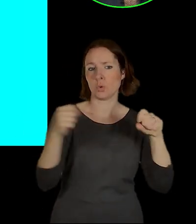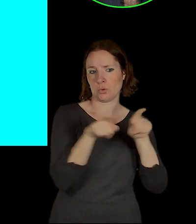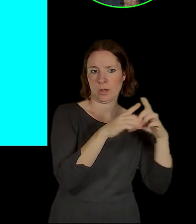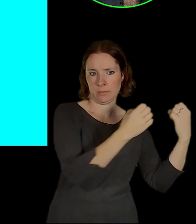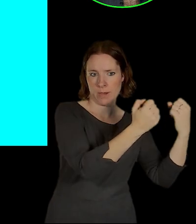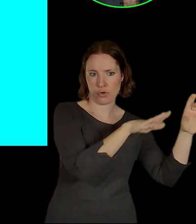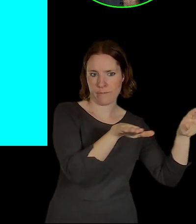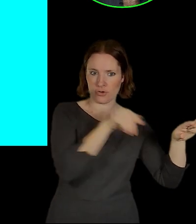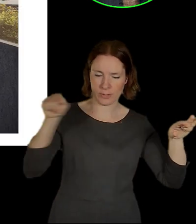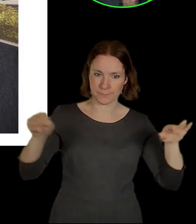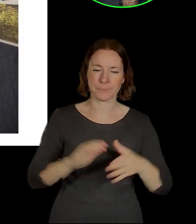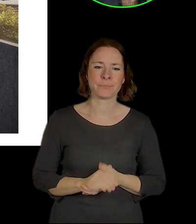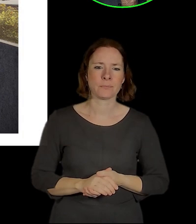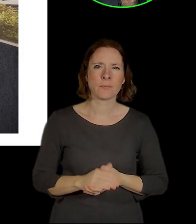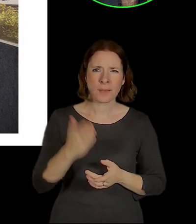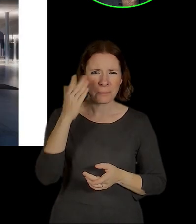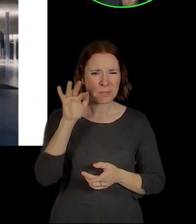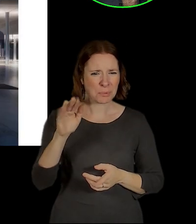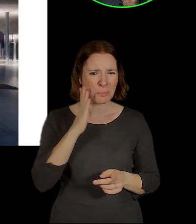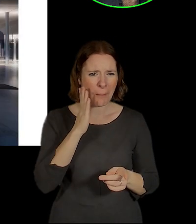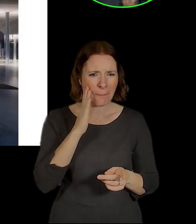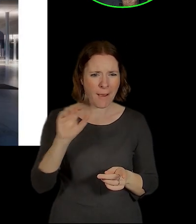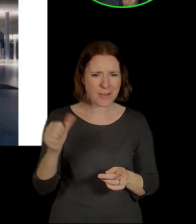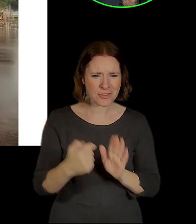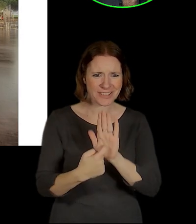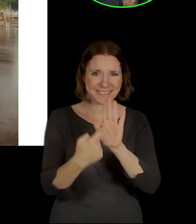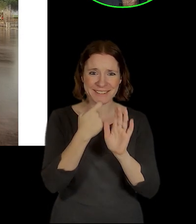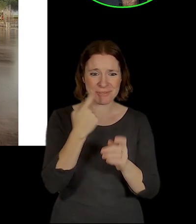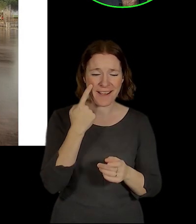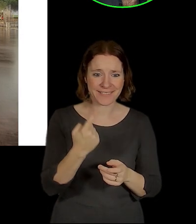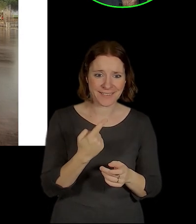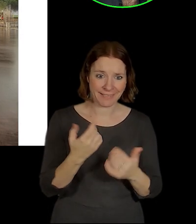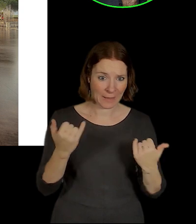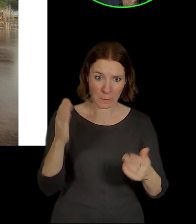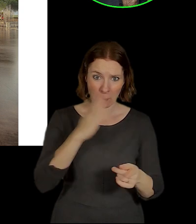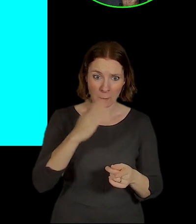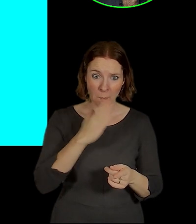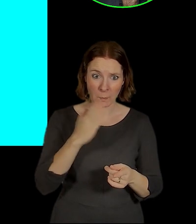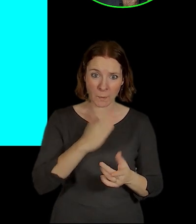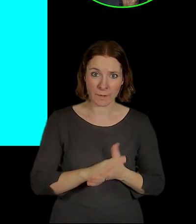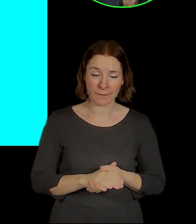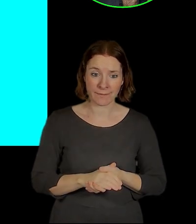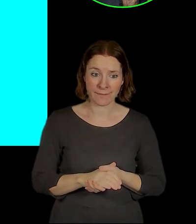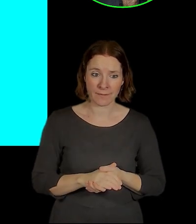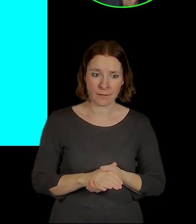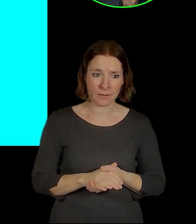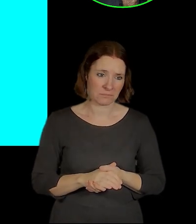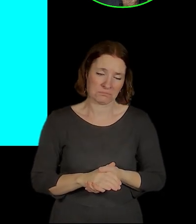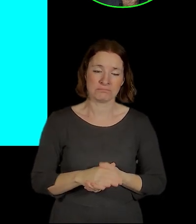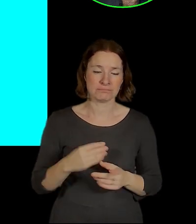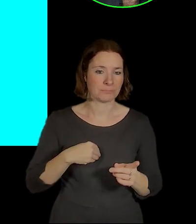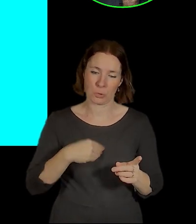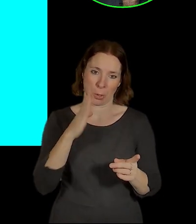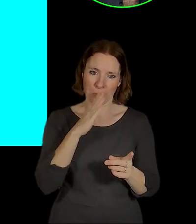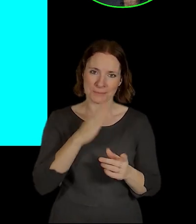A já si myslel, že tady nějaký slide s tou mapkou, abych vám ukázal, jak to je, ale není to tady.